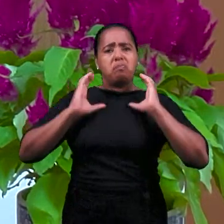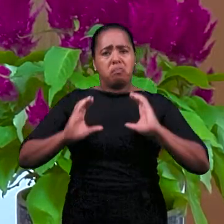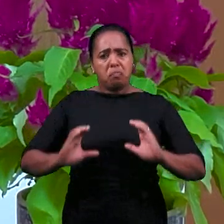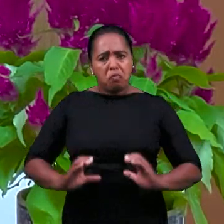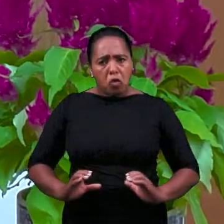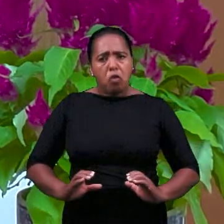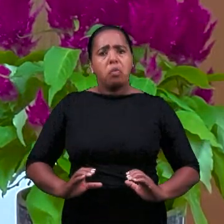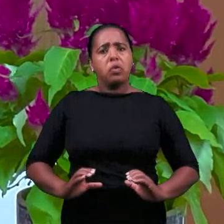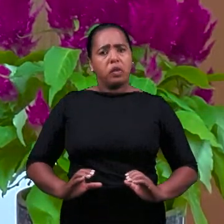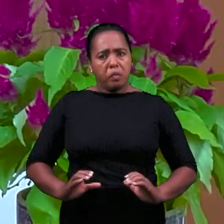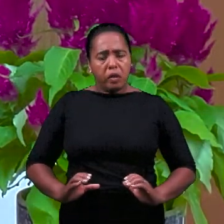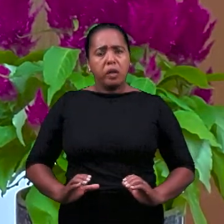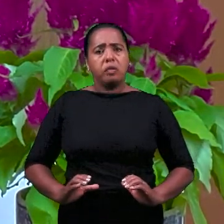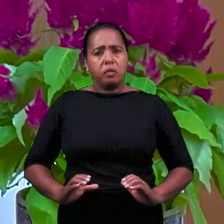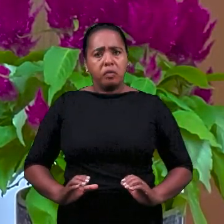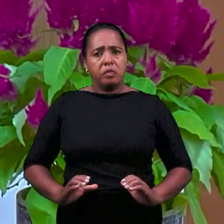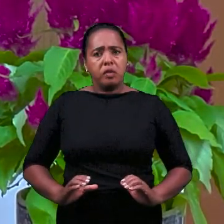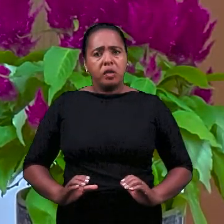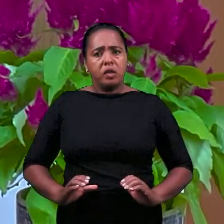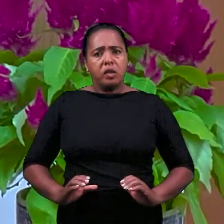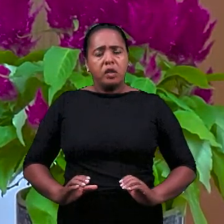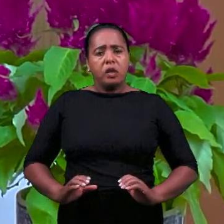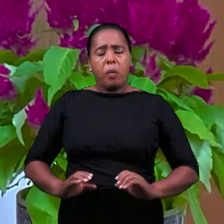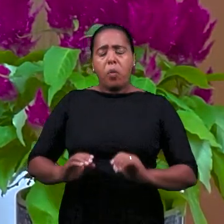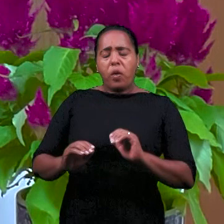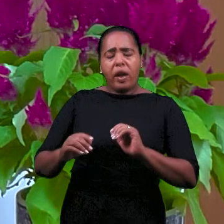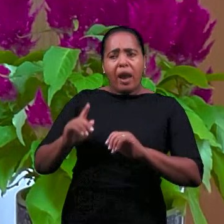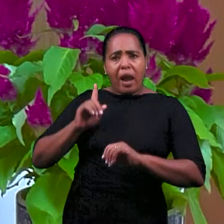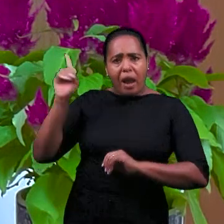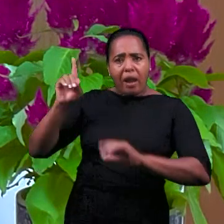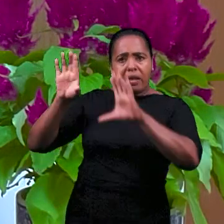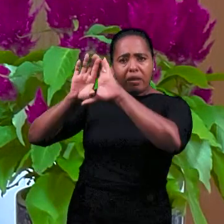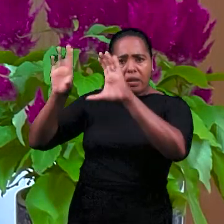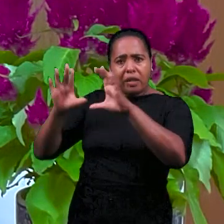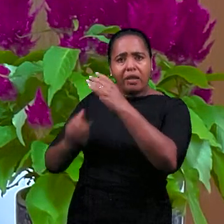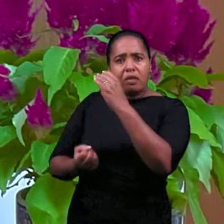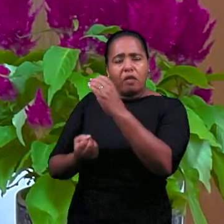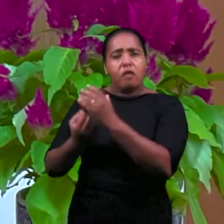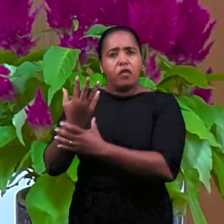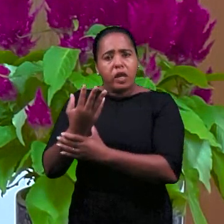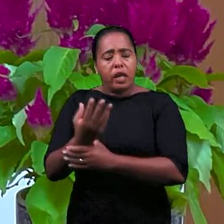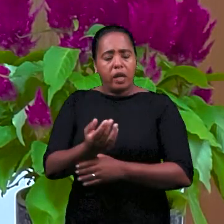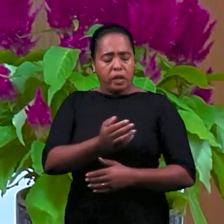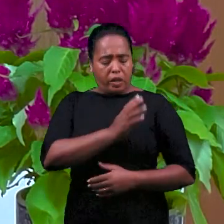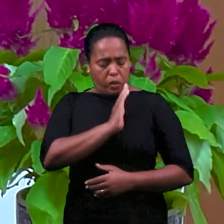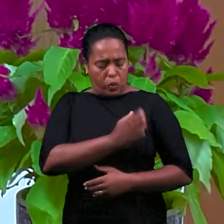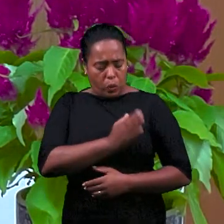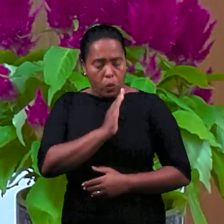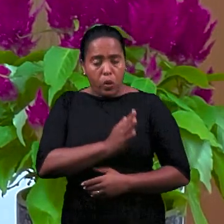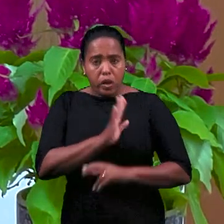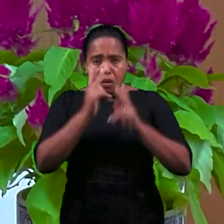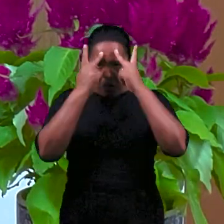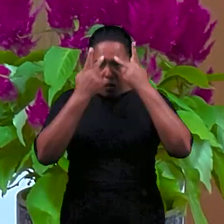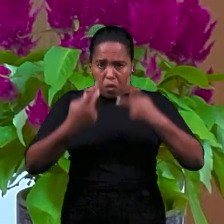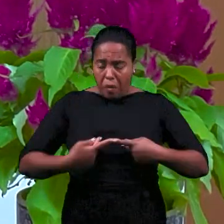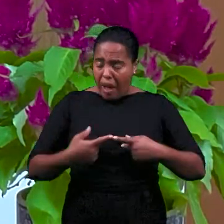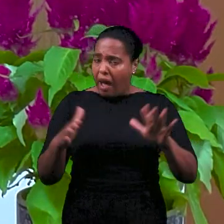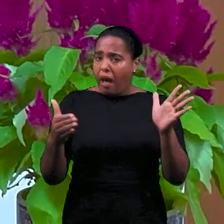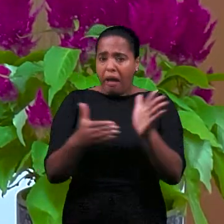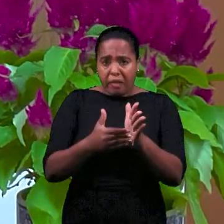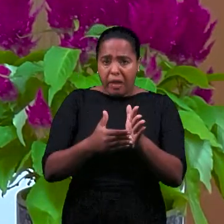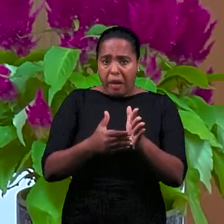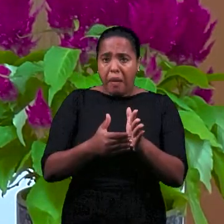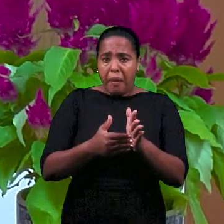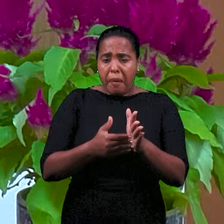формирования, в проекте, который был основан в вечности и который в сердцах